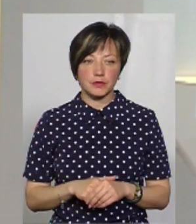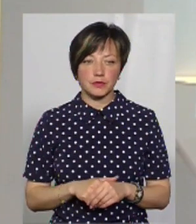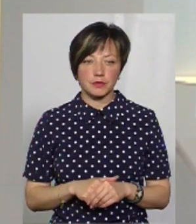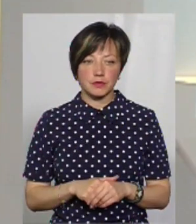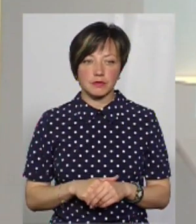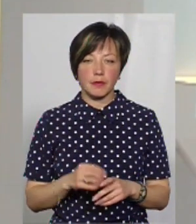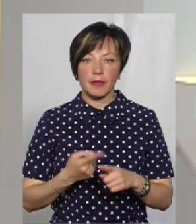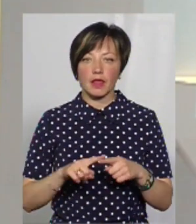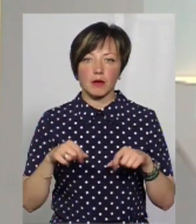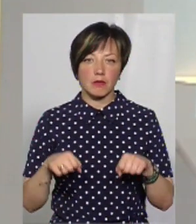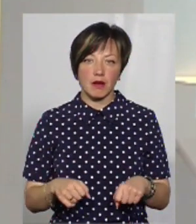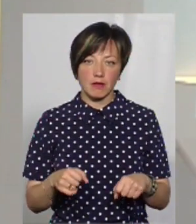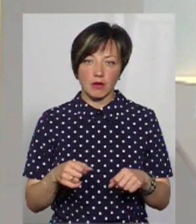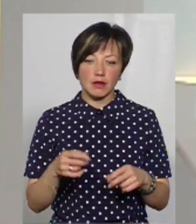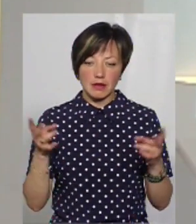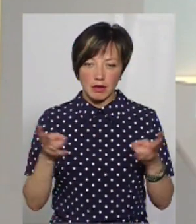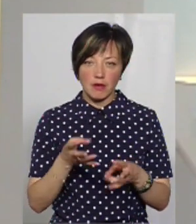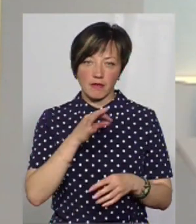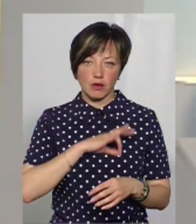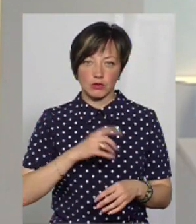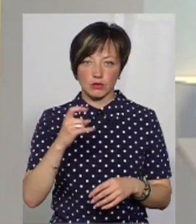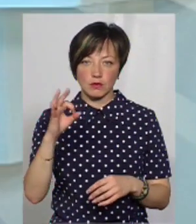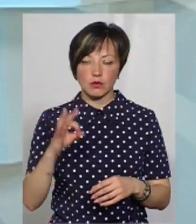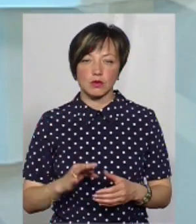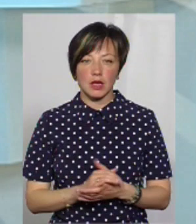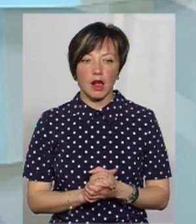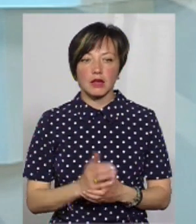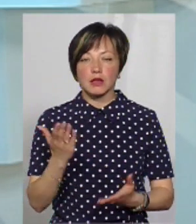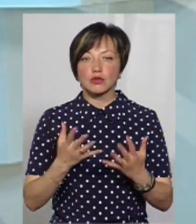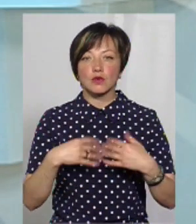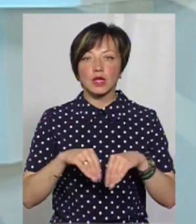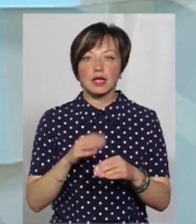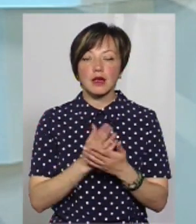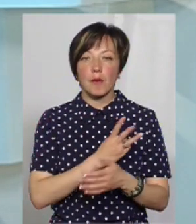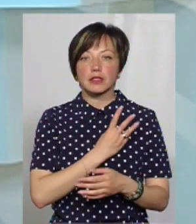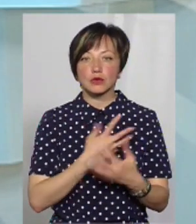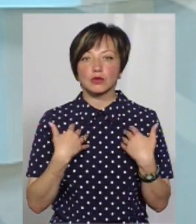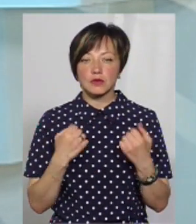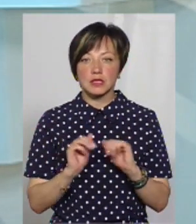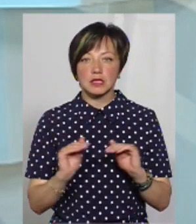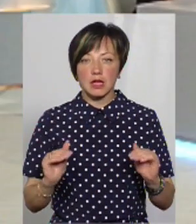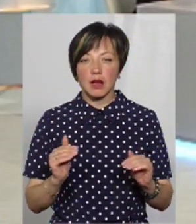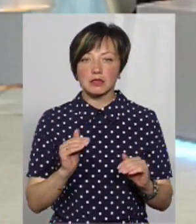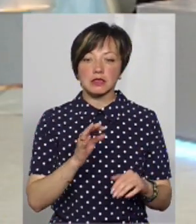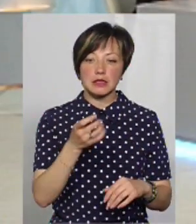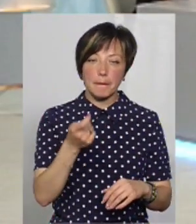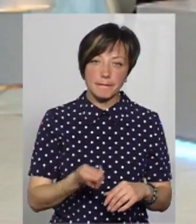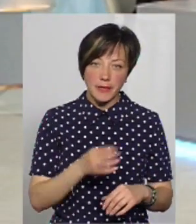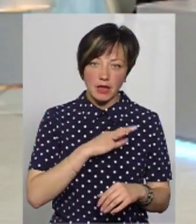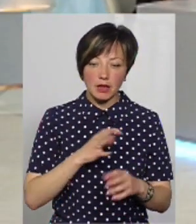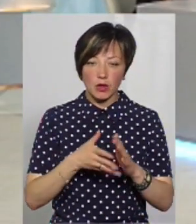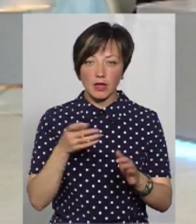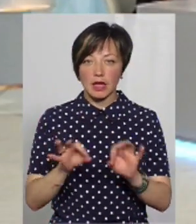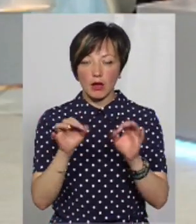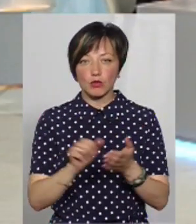це право гріх не використати. однозначно. Якщо в родинах є бажання оздоровити дітей за пілями, але вони ще не